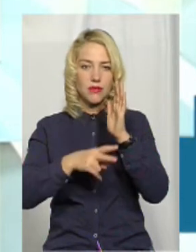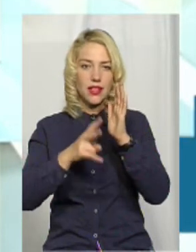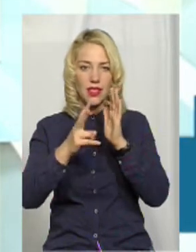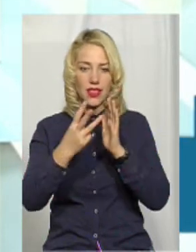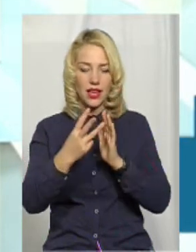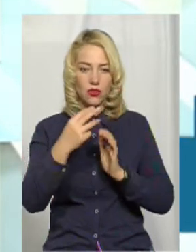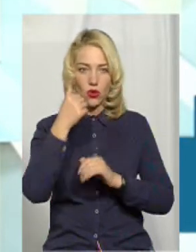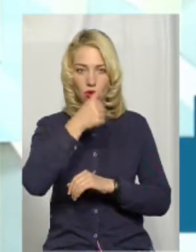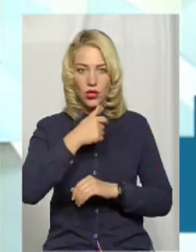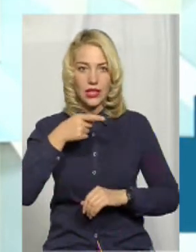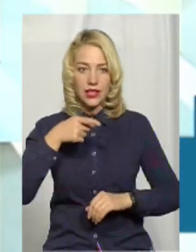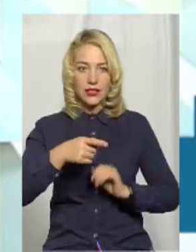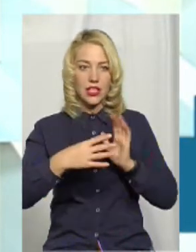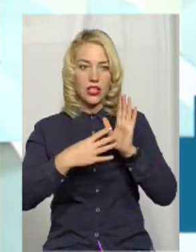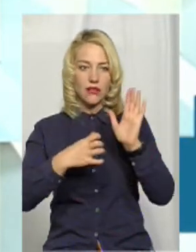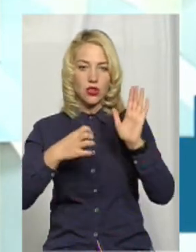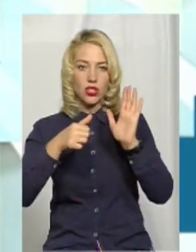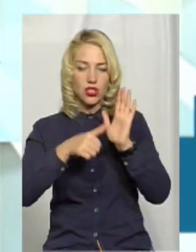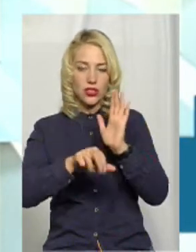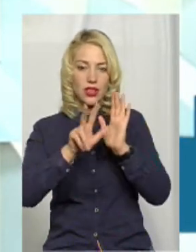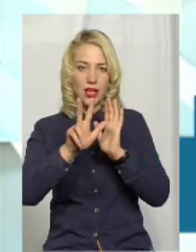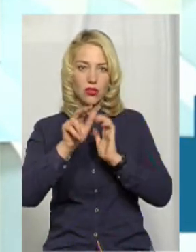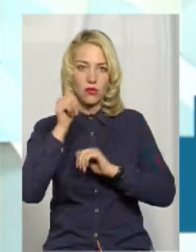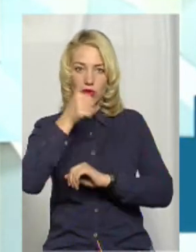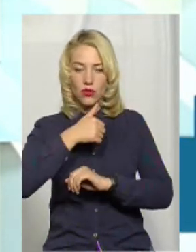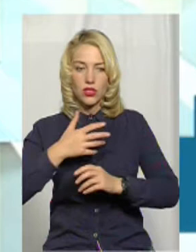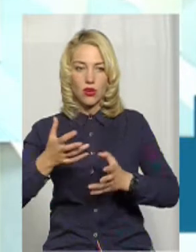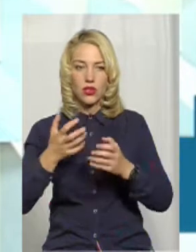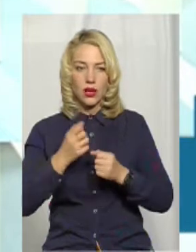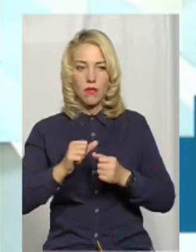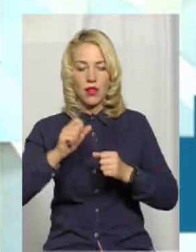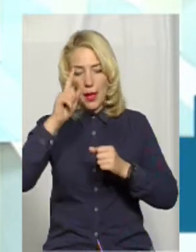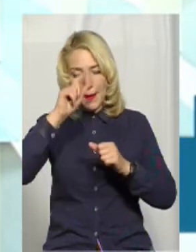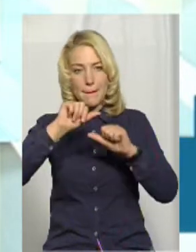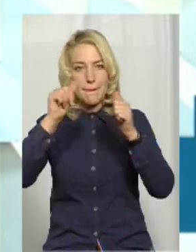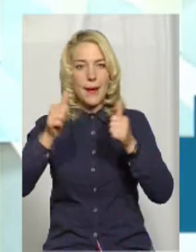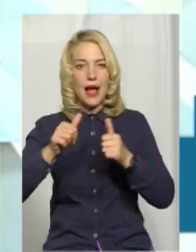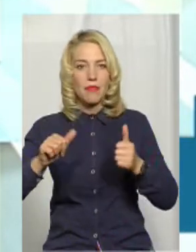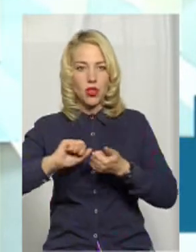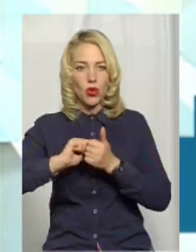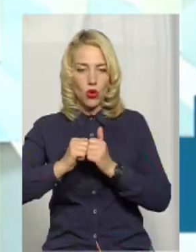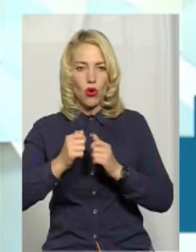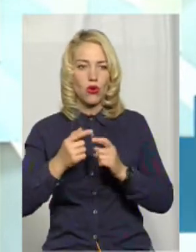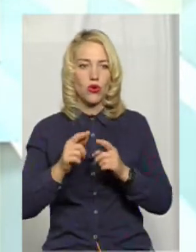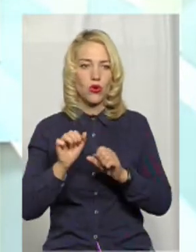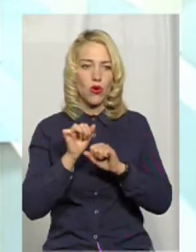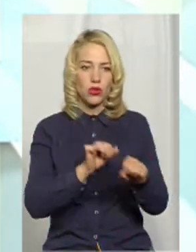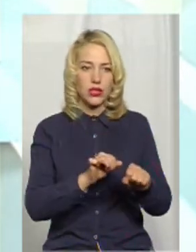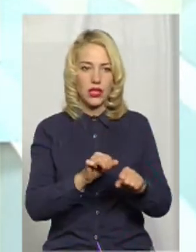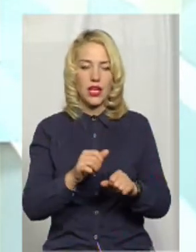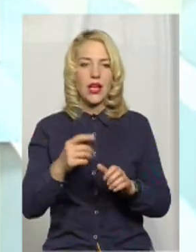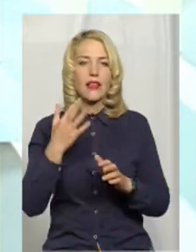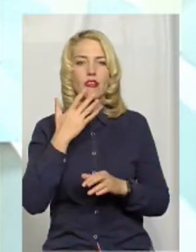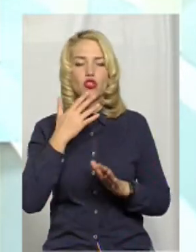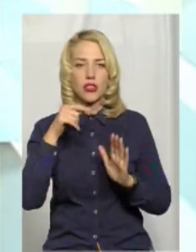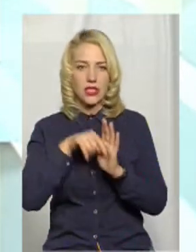у 1963 році ще отримала пам'яткоохоронний статус як пам'ятки архітектури містобудування національного